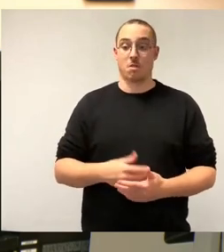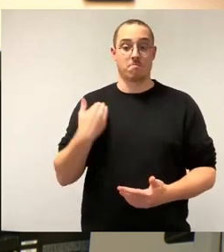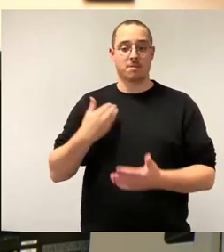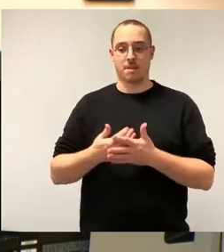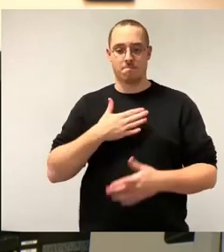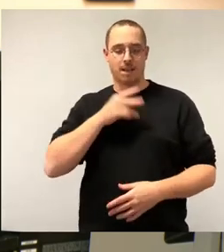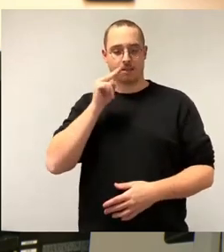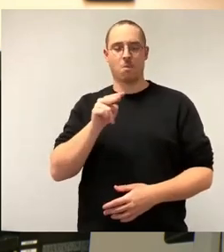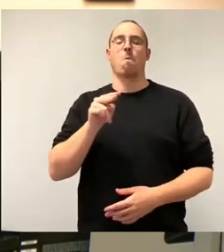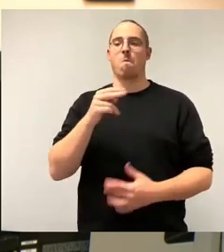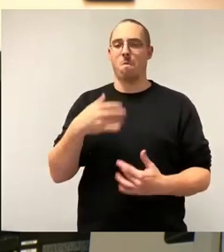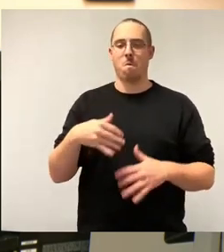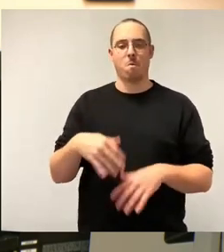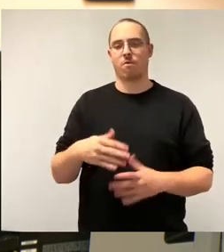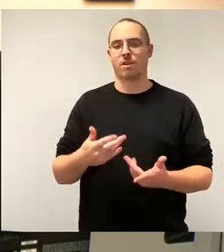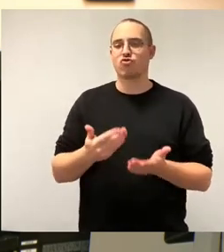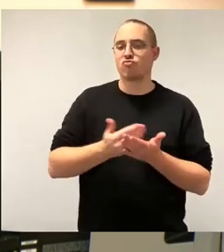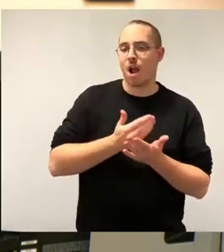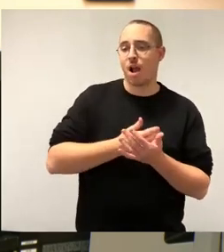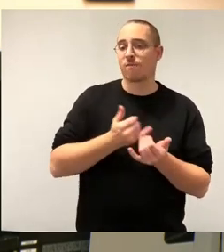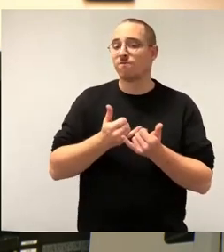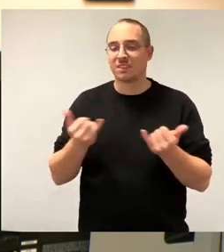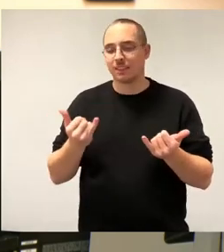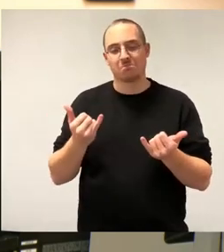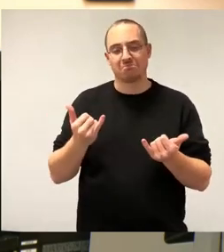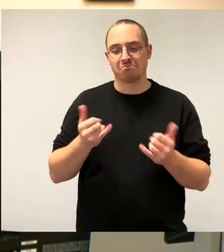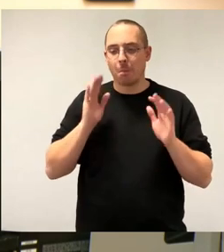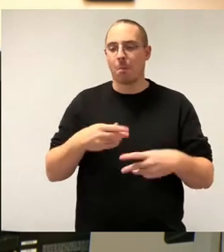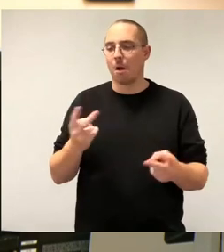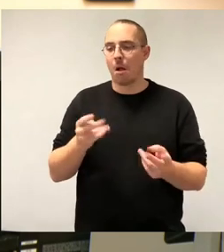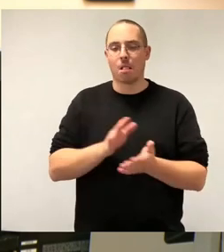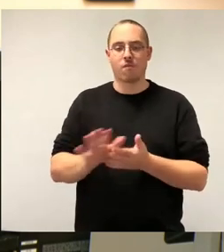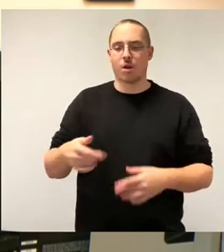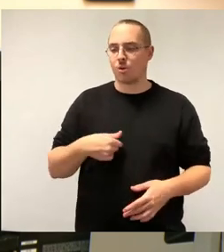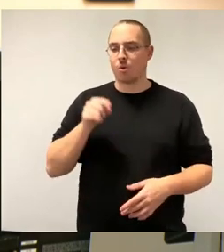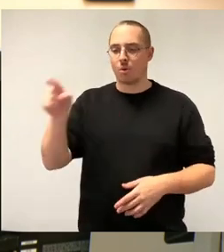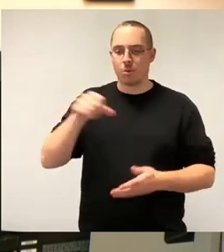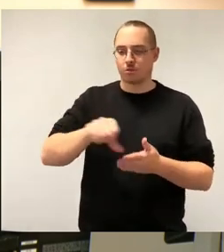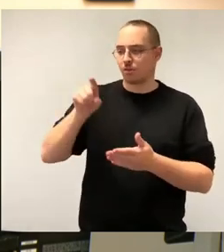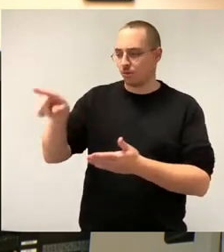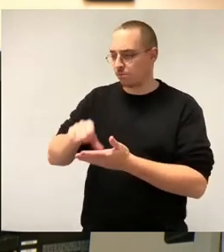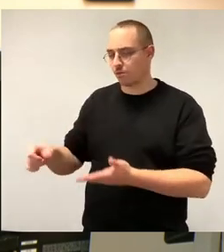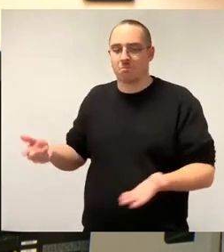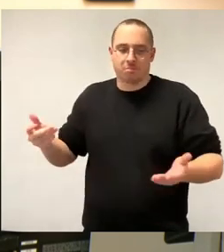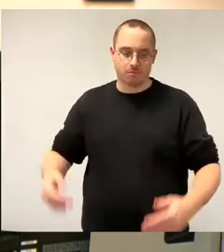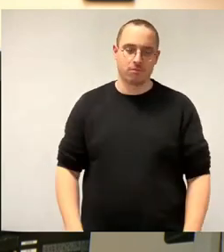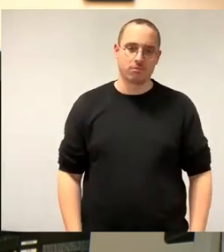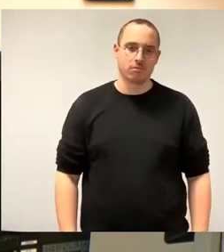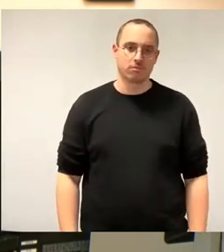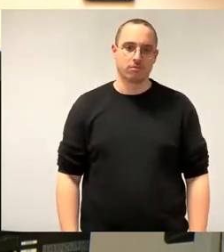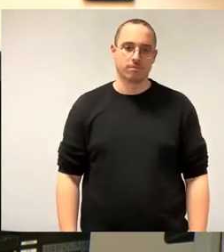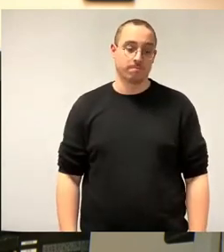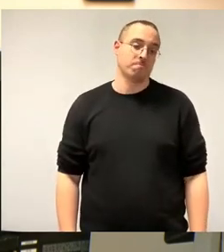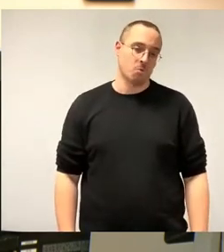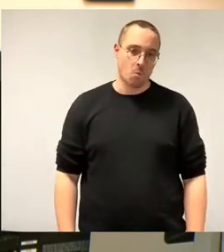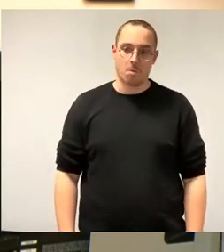DVB sagt, wir machen das, was im ÖDA, dem öffentlichen Dienstleistungsauftrag steht, müssen wir machen. Der Rest des Stadtrates will da nicht